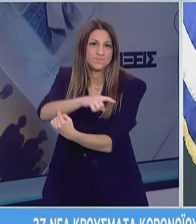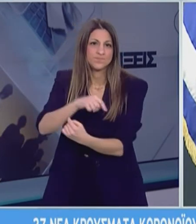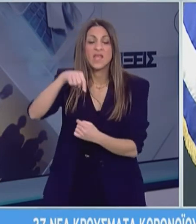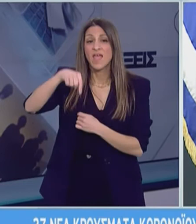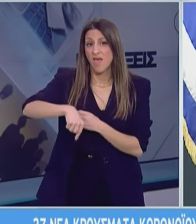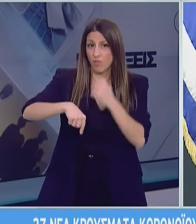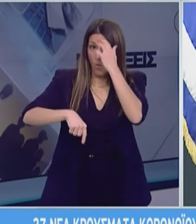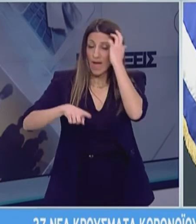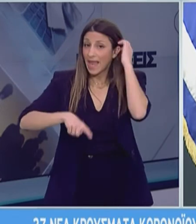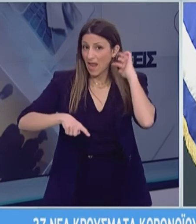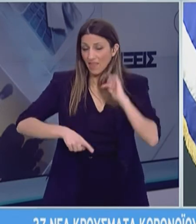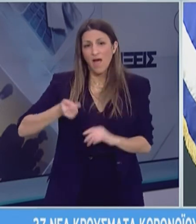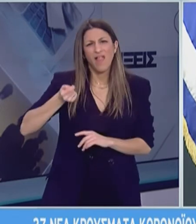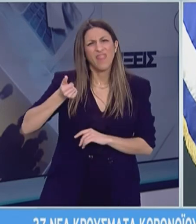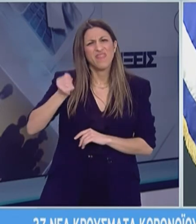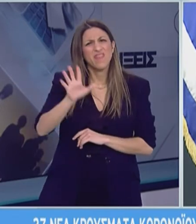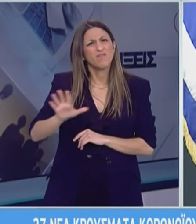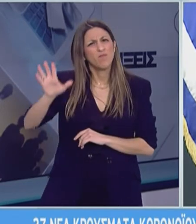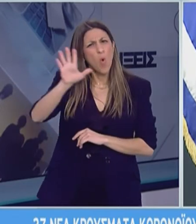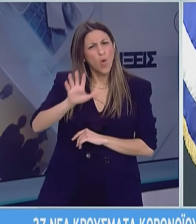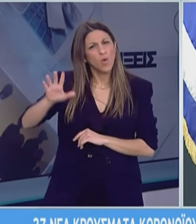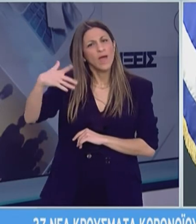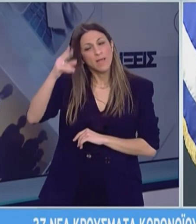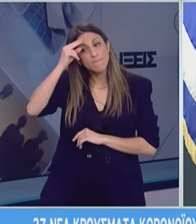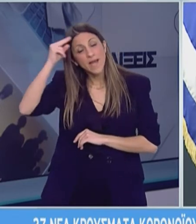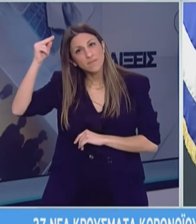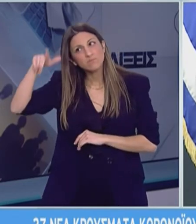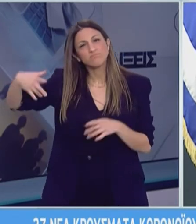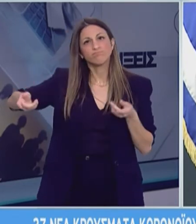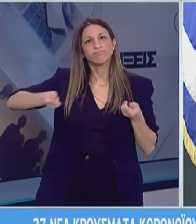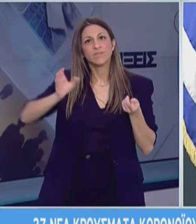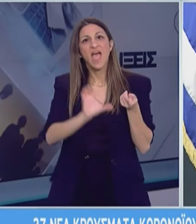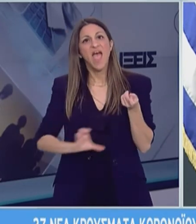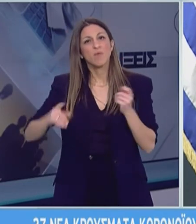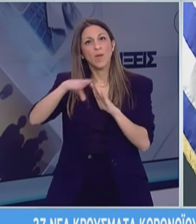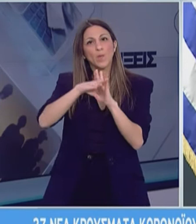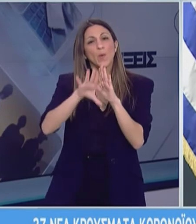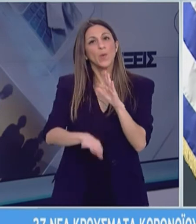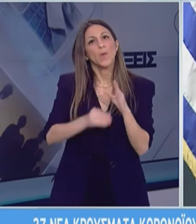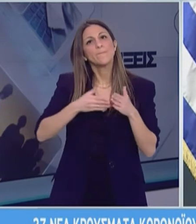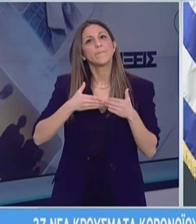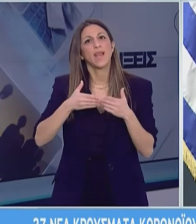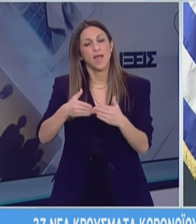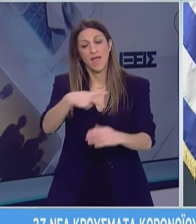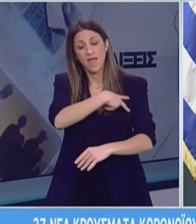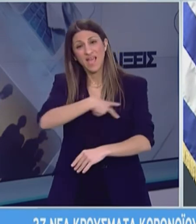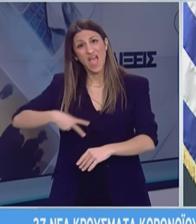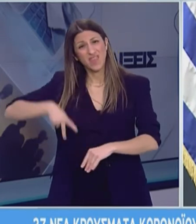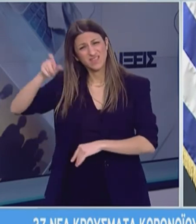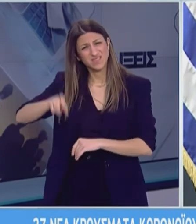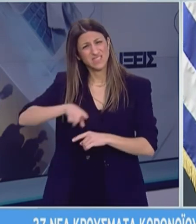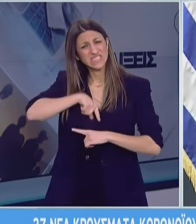πανεπιστημίου στην Θεσσαλία η οποία ασχολείται και συντονίζει ειδικό ευρωπαϊκό πρόγραμμα που αφορά τα πλοία. Ο καθηγητής ο κύριος